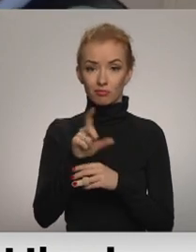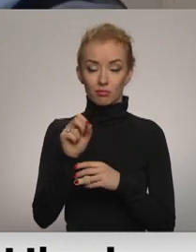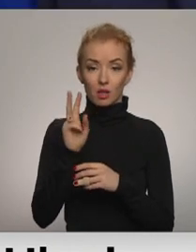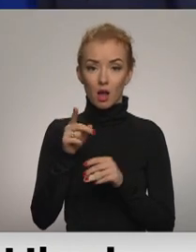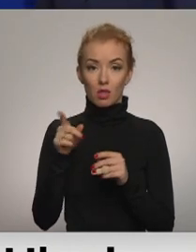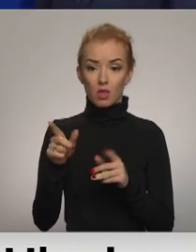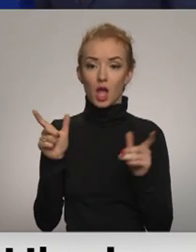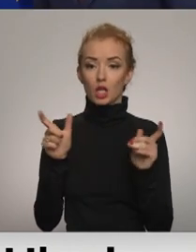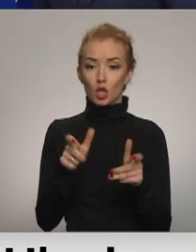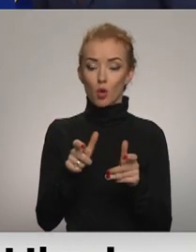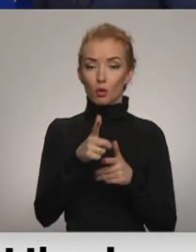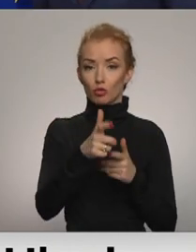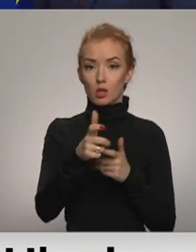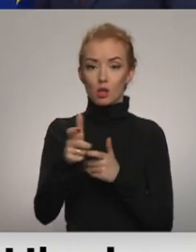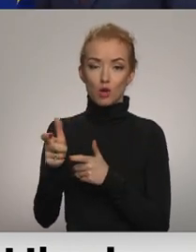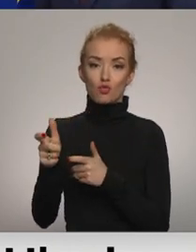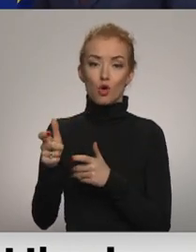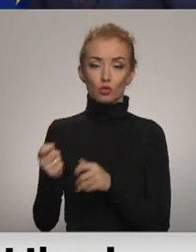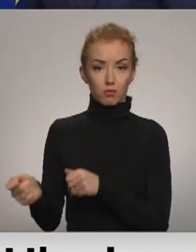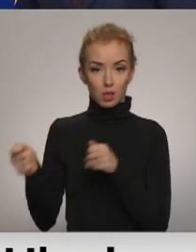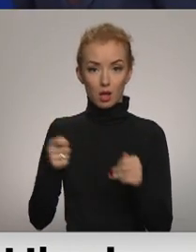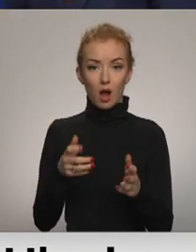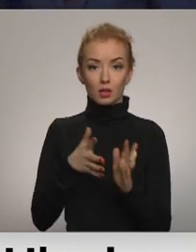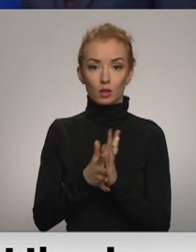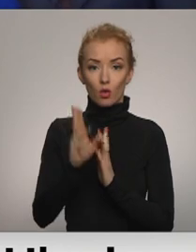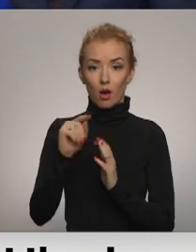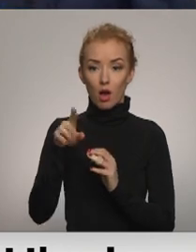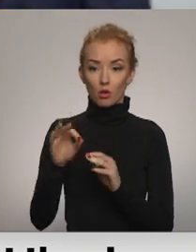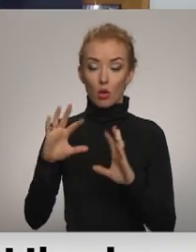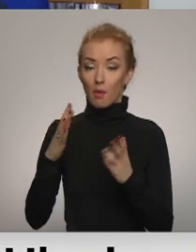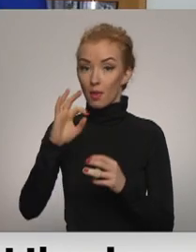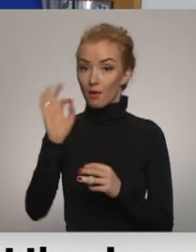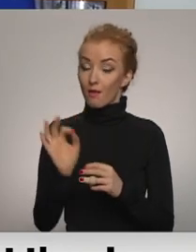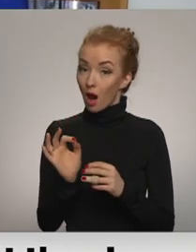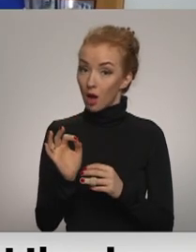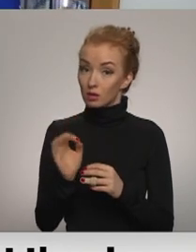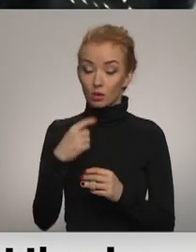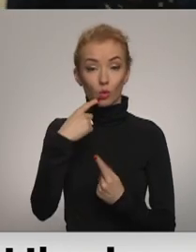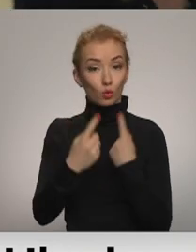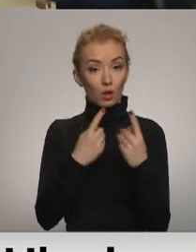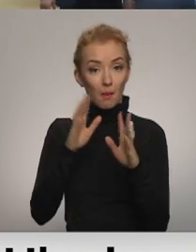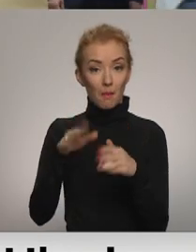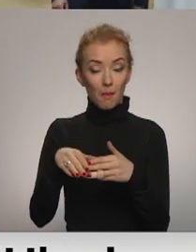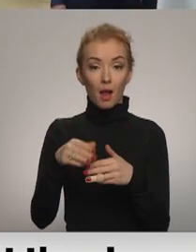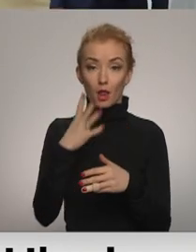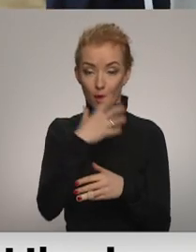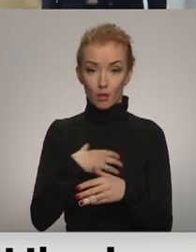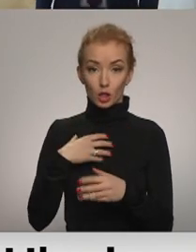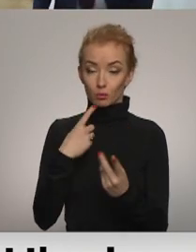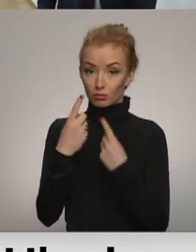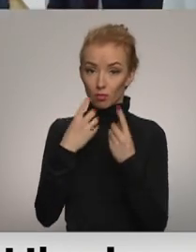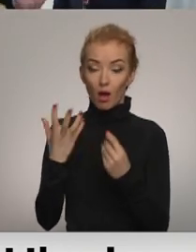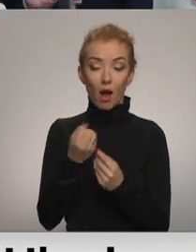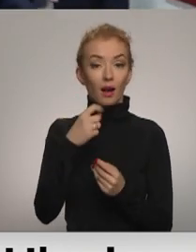ierobežo ieroču piegādes caur NATO. Bet Vācija tepat laikā runā par dialogu nepieciešamību ar